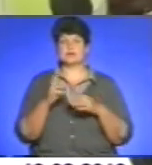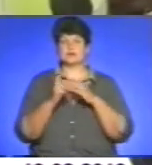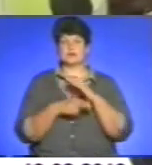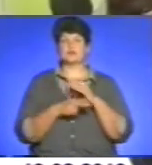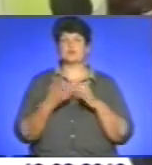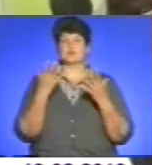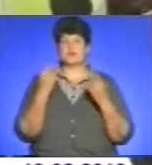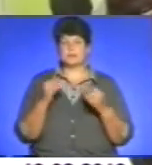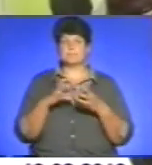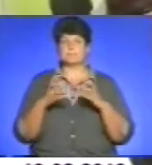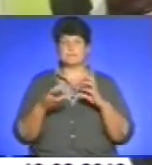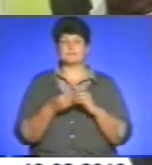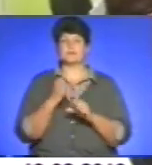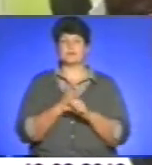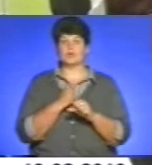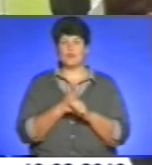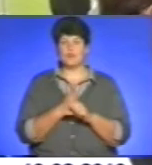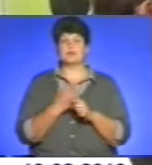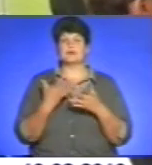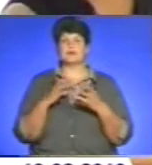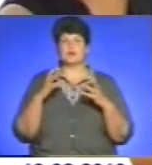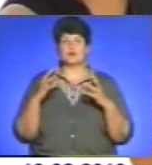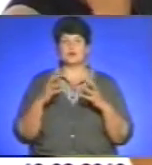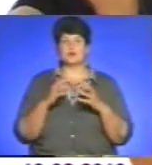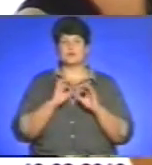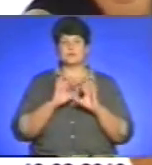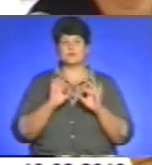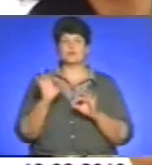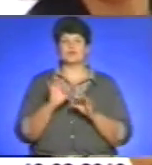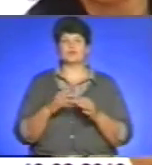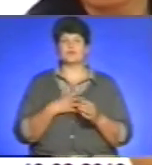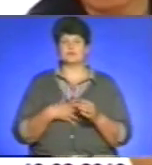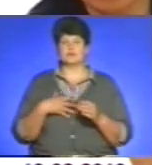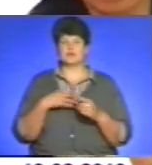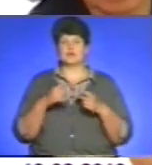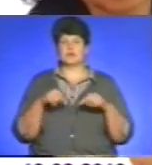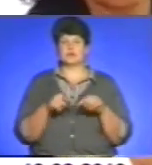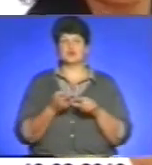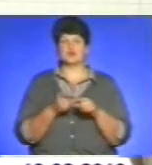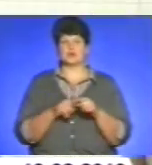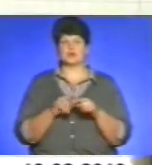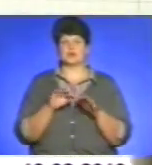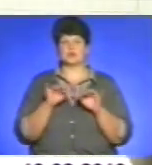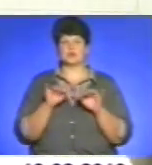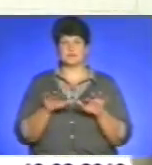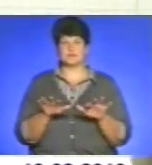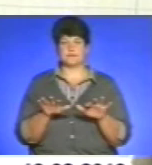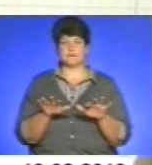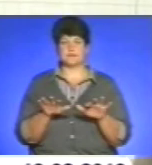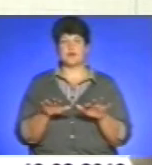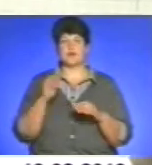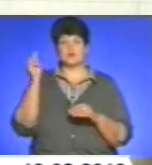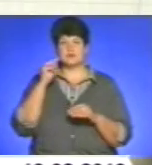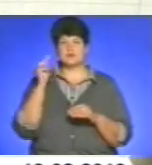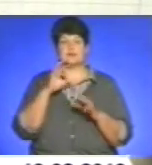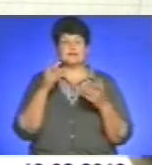підбили підсумки роботи та обґрунтували нагальність організації заходу такого характеру. Не обучають, не де трудовому